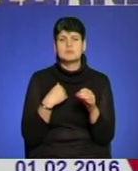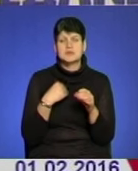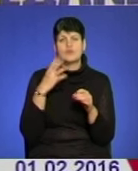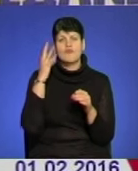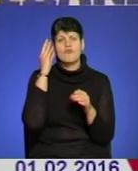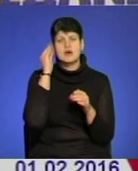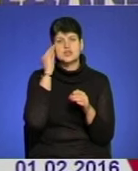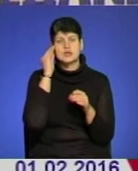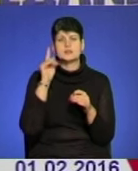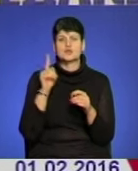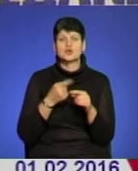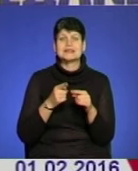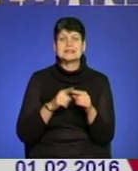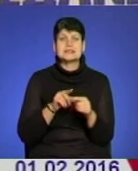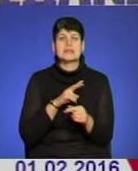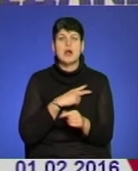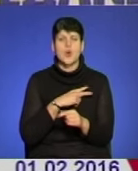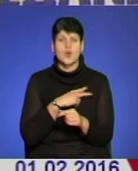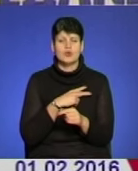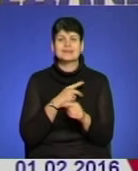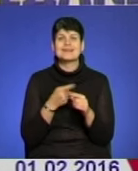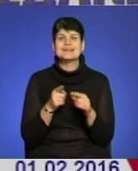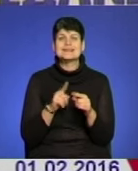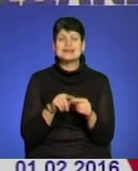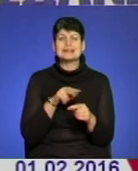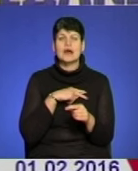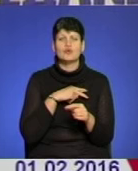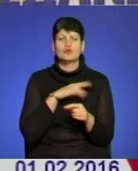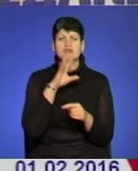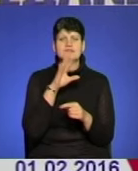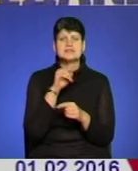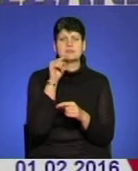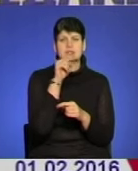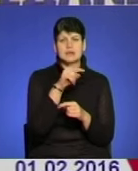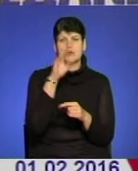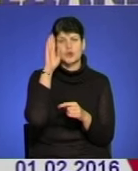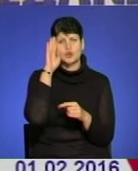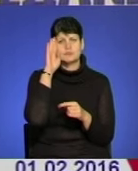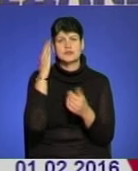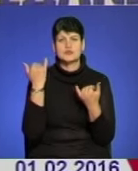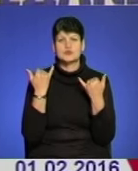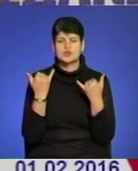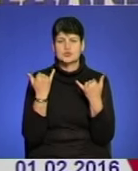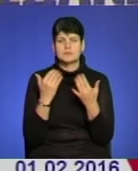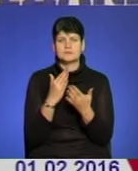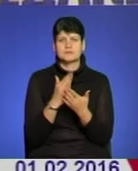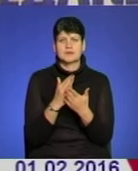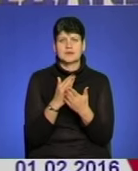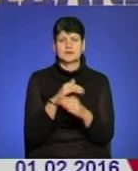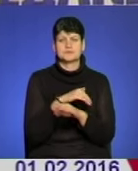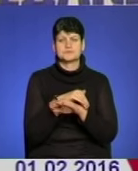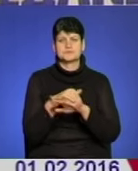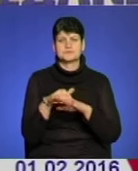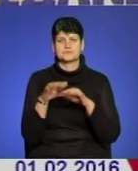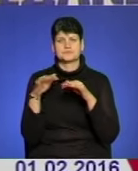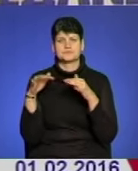ці нагороди – це нагороди всім тим хлопцям, які сьогодні знаходяться на передовій,